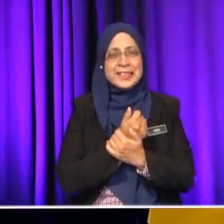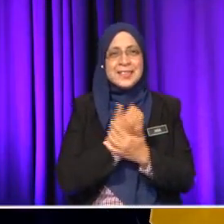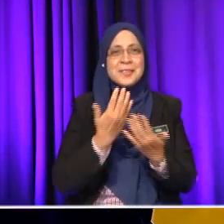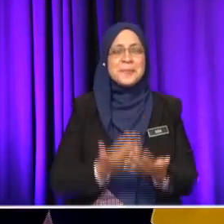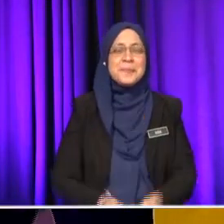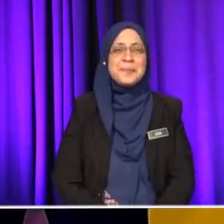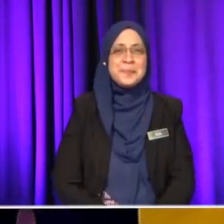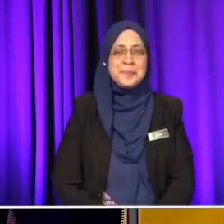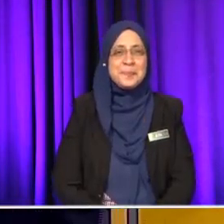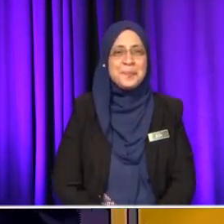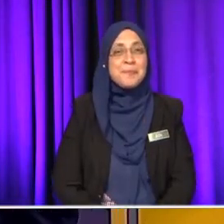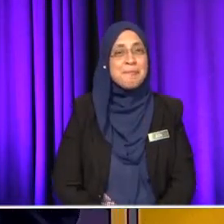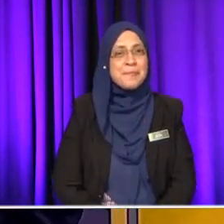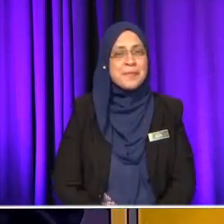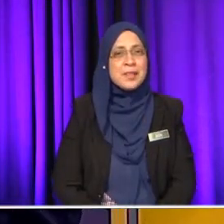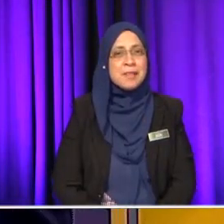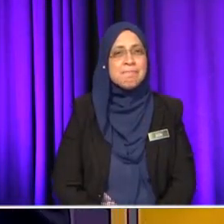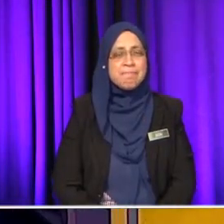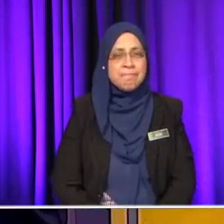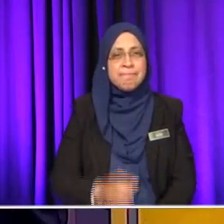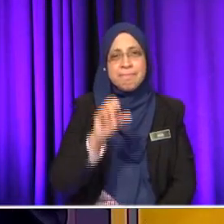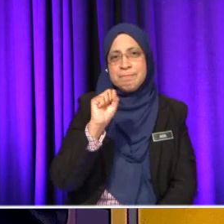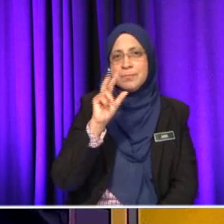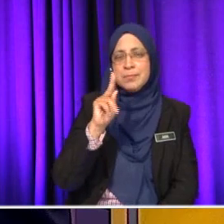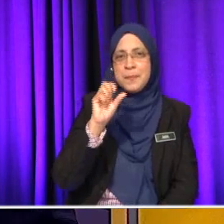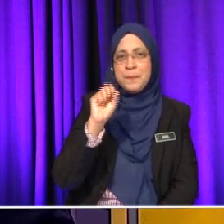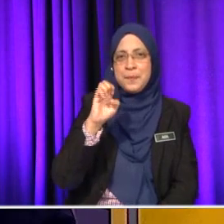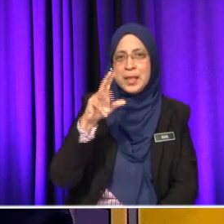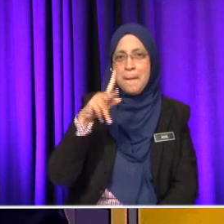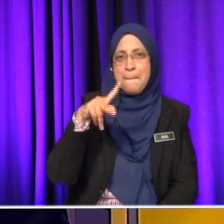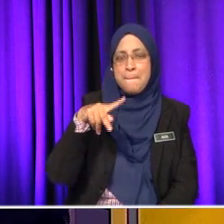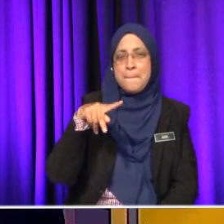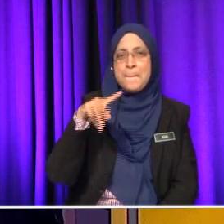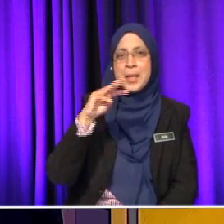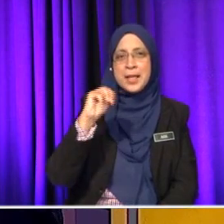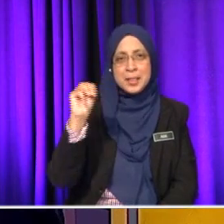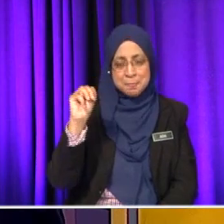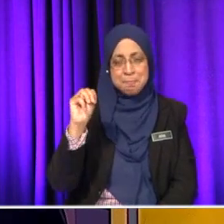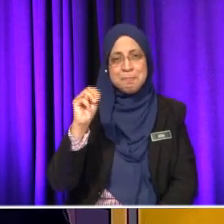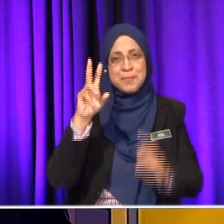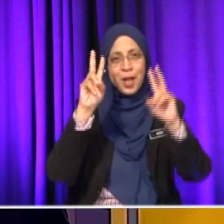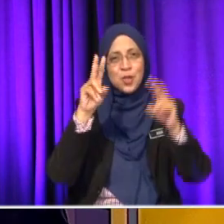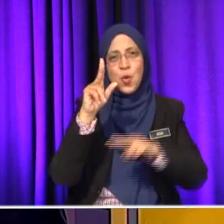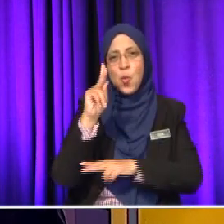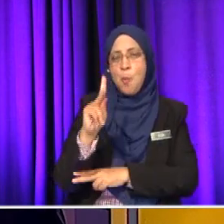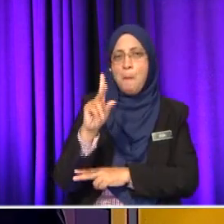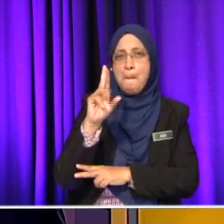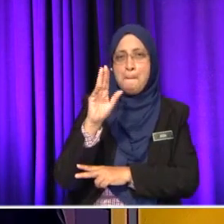kita teruskan dengan sukses SPM 2022 tajuk penyelidikan kumbahan. Uji minda.